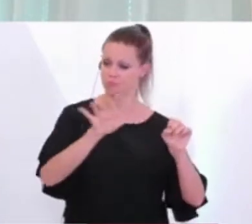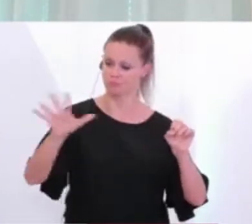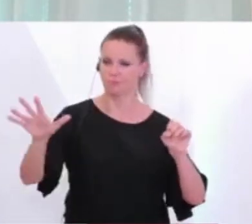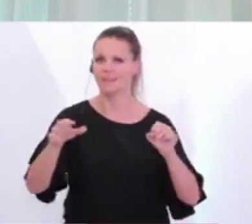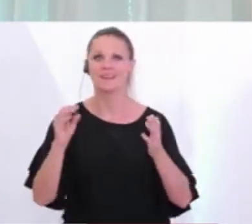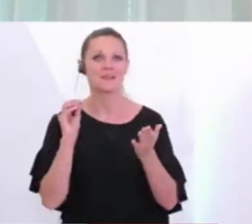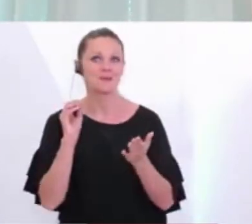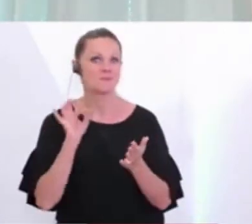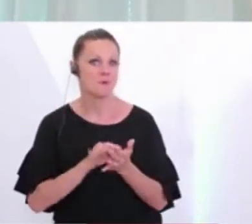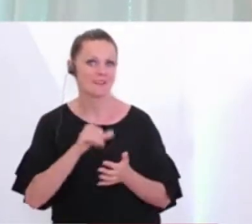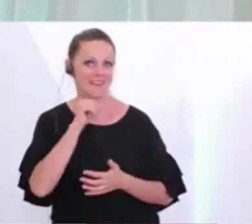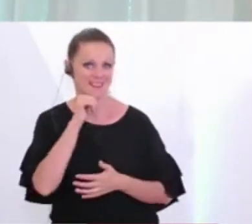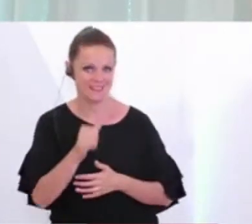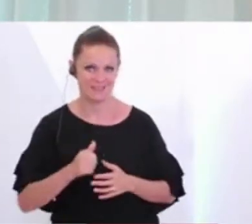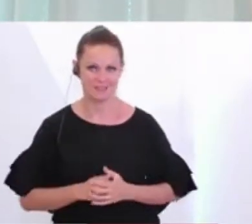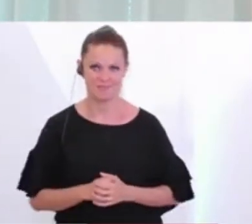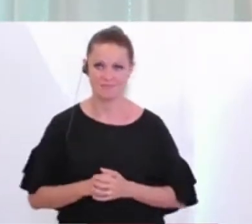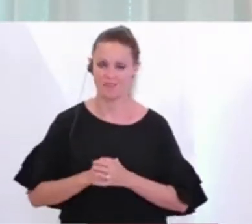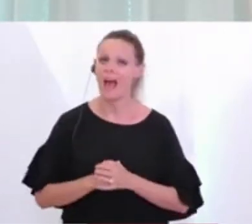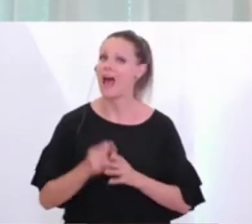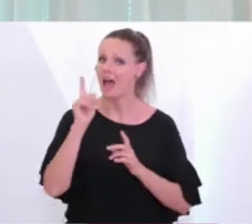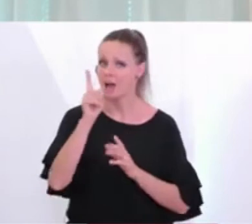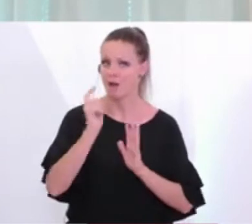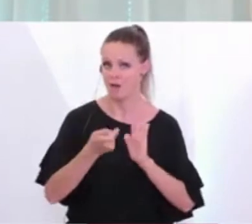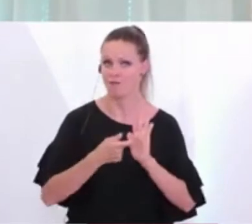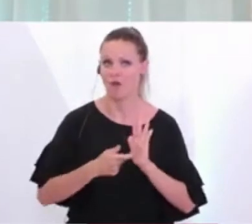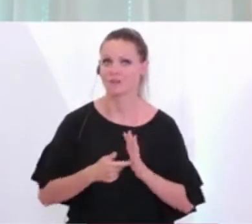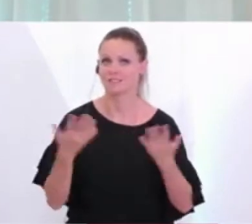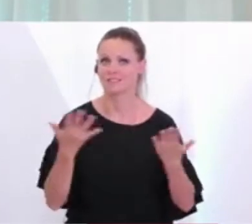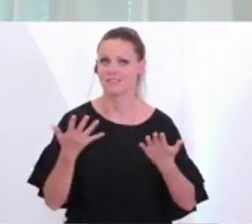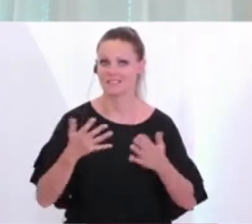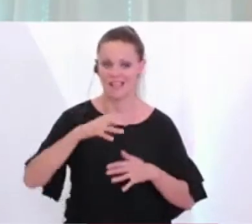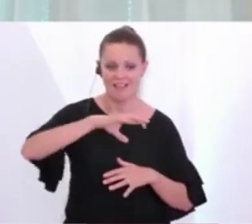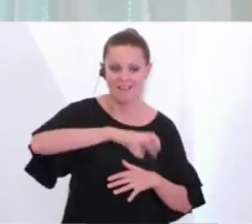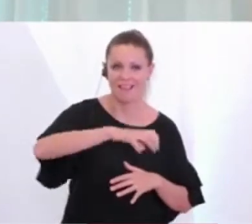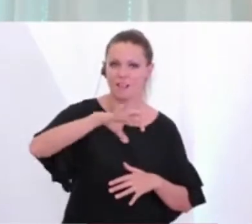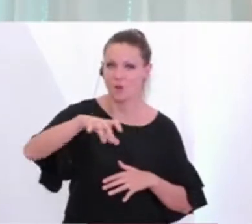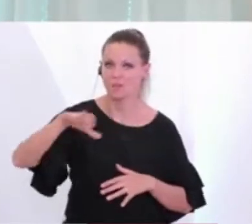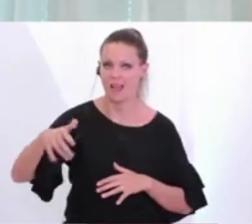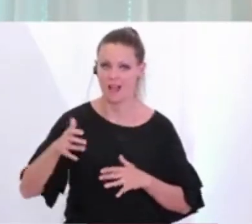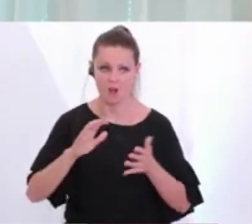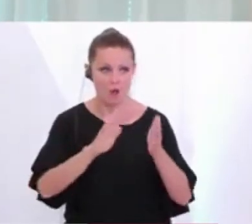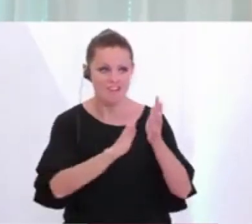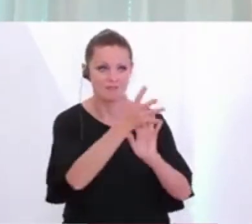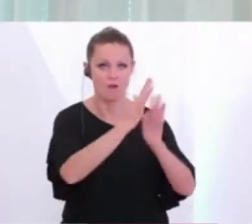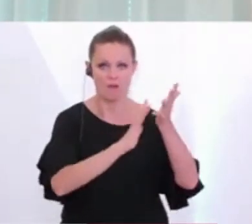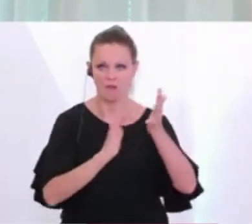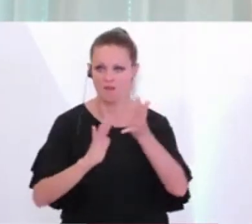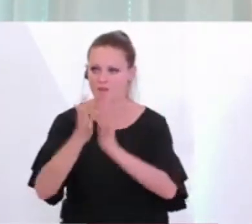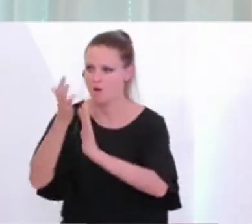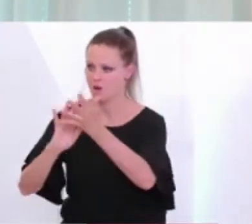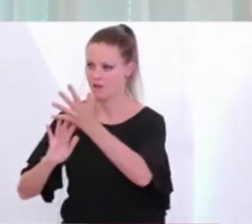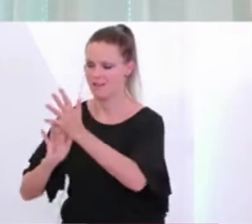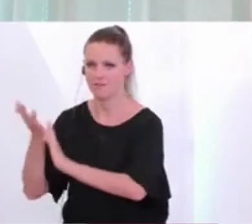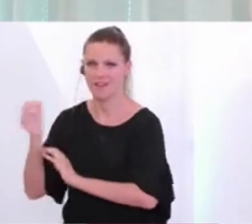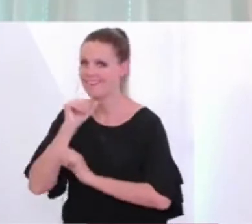aber die Grundvoraussetzung, dass es kein Bundestrend wird, ist eben, dass wir diese regionalen Feuer, von denen wir immer reden, es